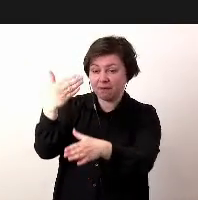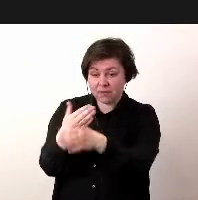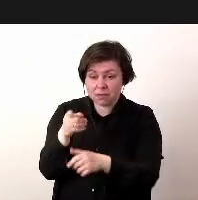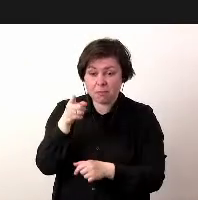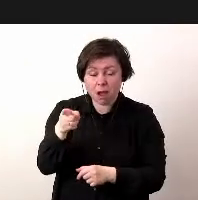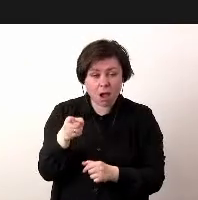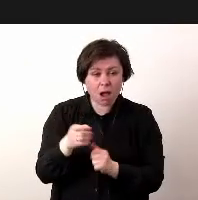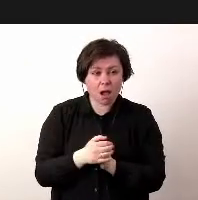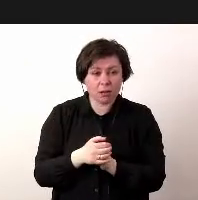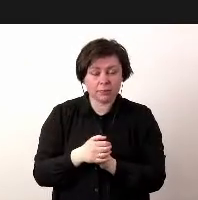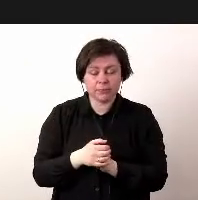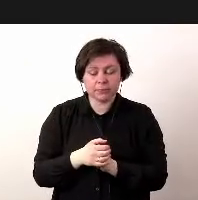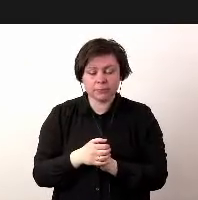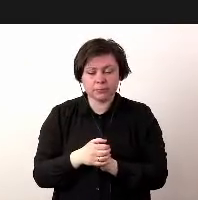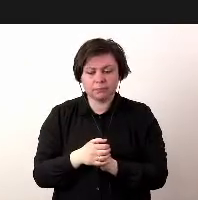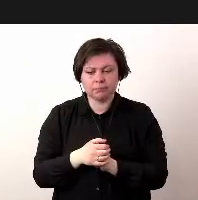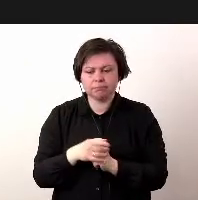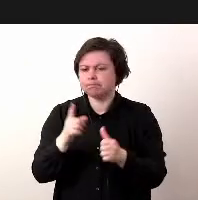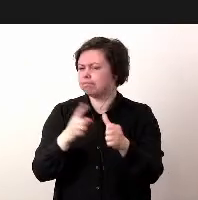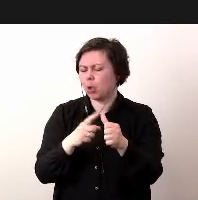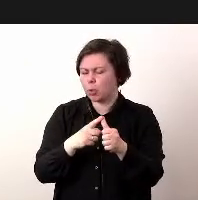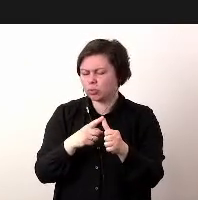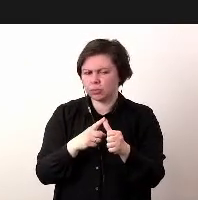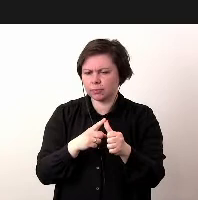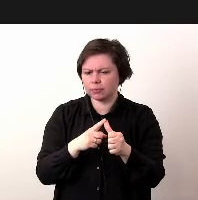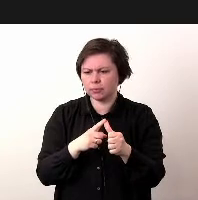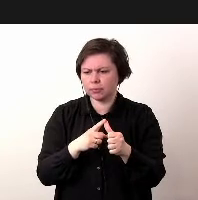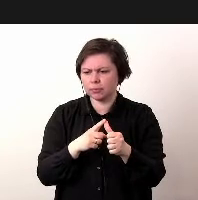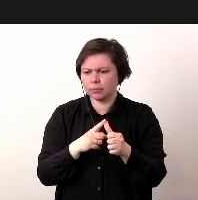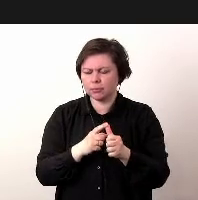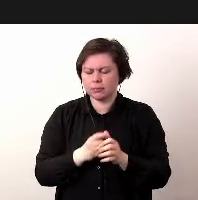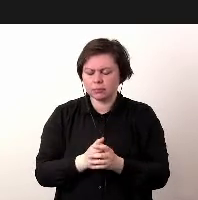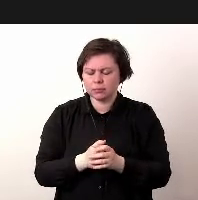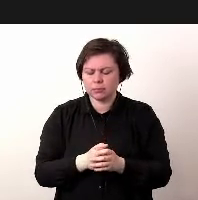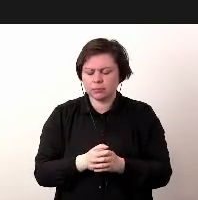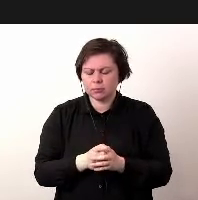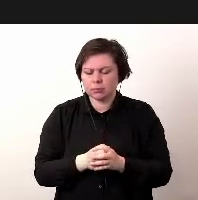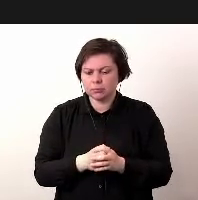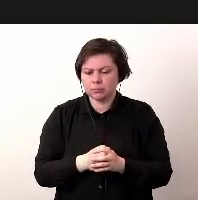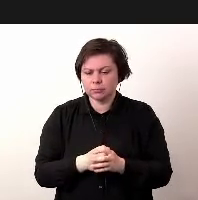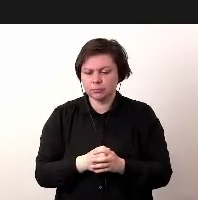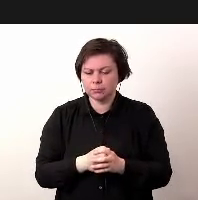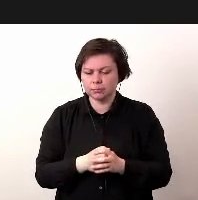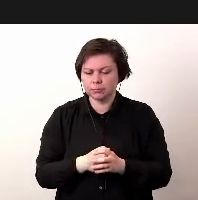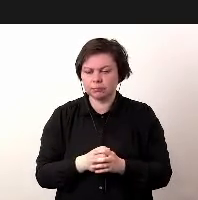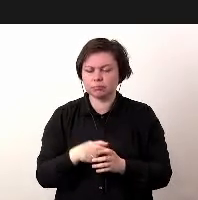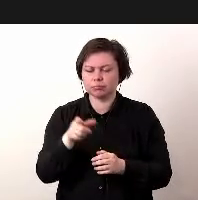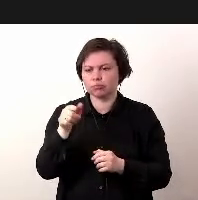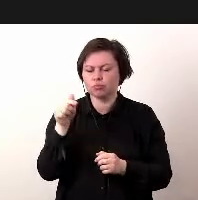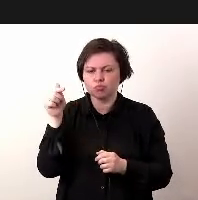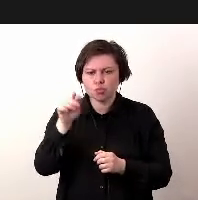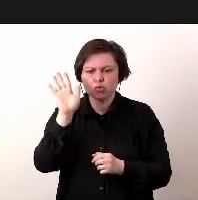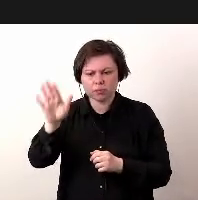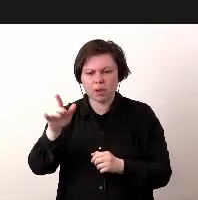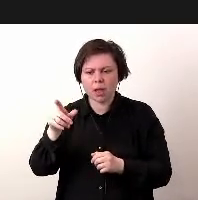po pierwsze ma mieć wdrożonego Aspice'a,